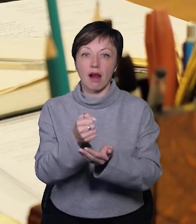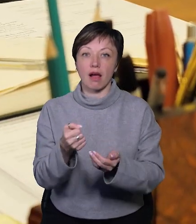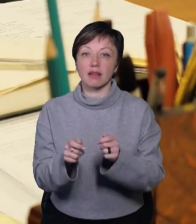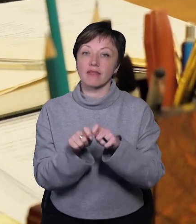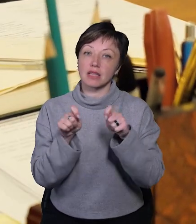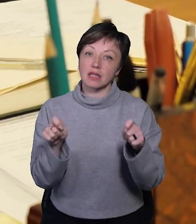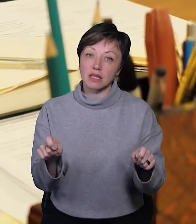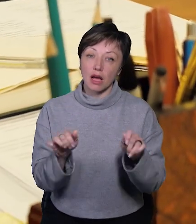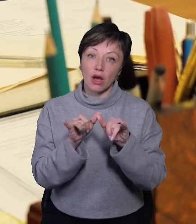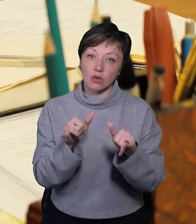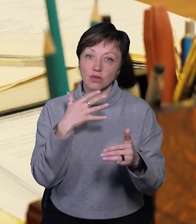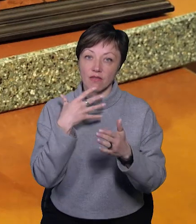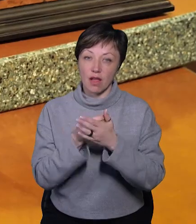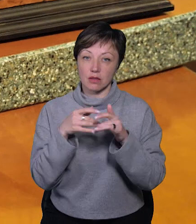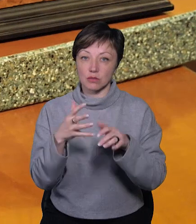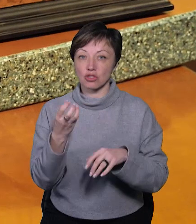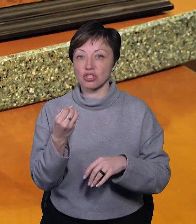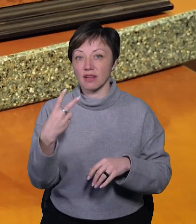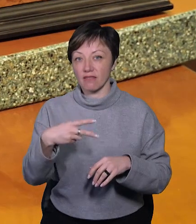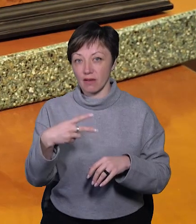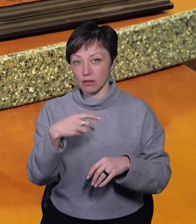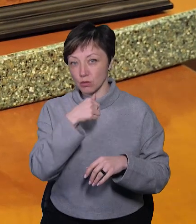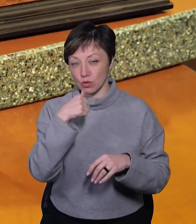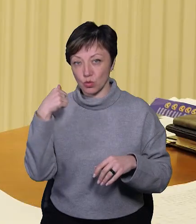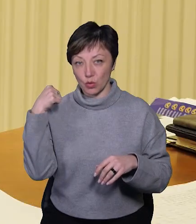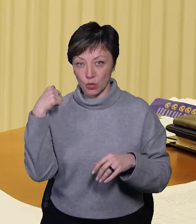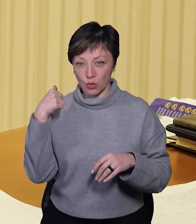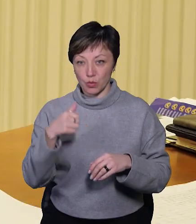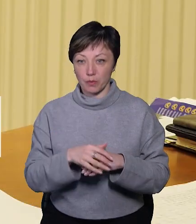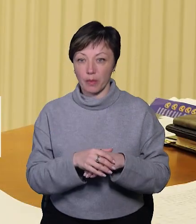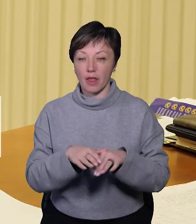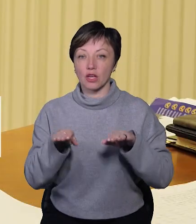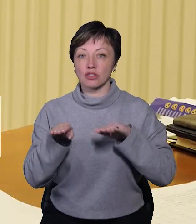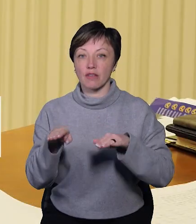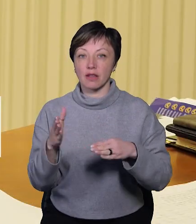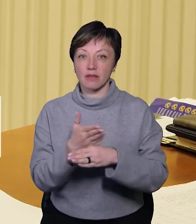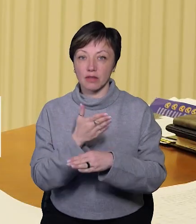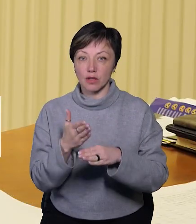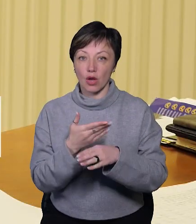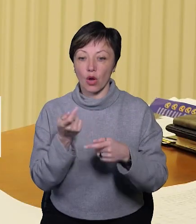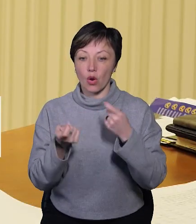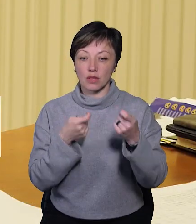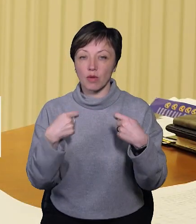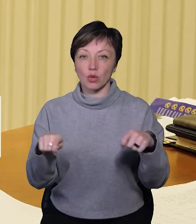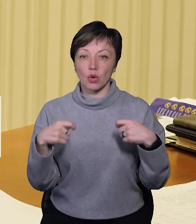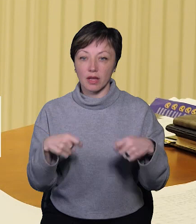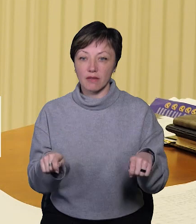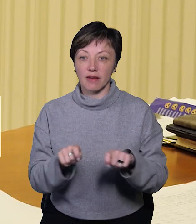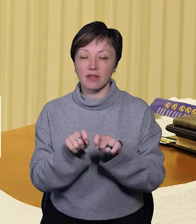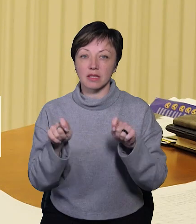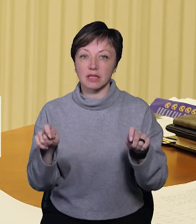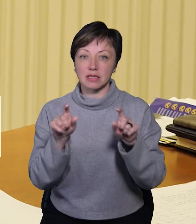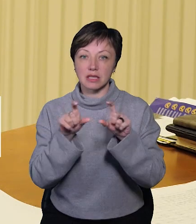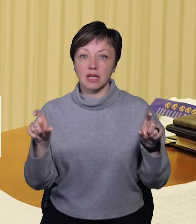або розвиток власної справи. Ще 20-ро минулого року. Швейне виробництво, розрібна торгівля, відкриття